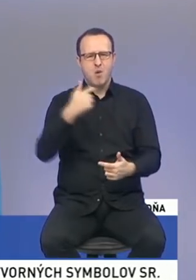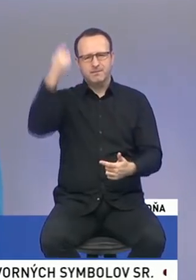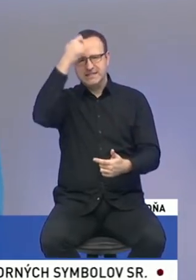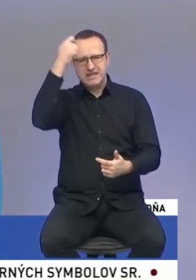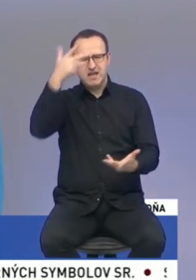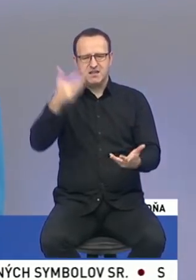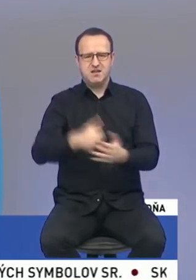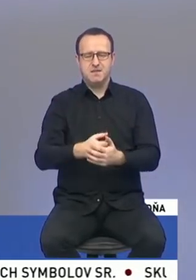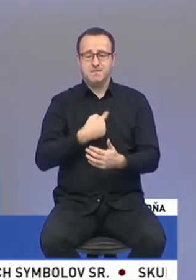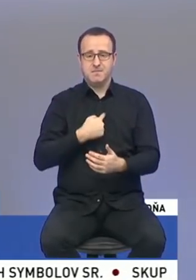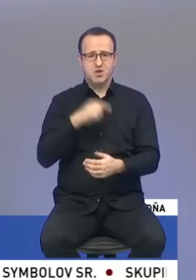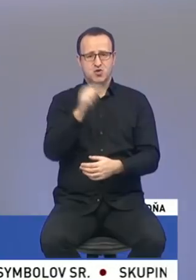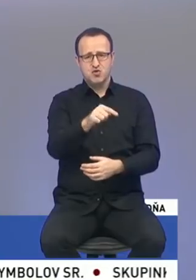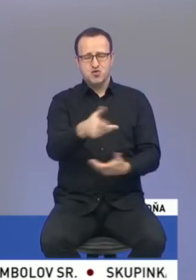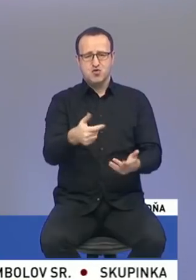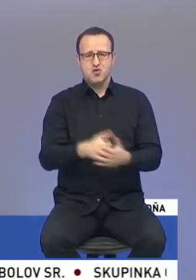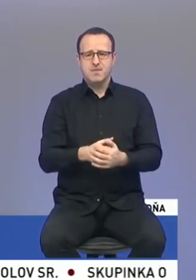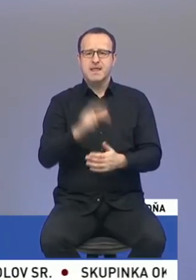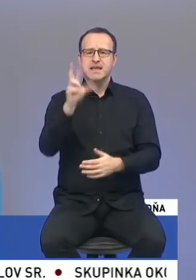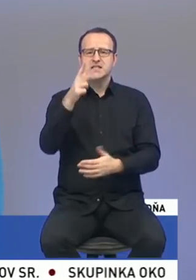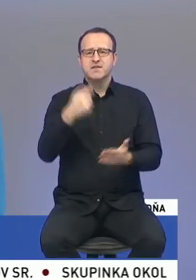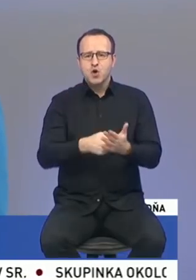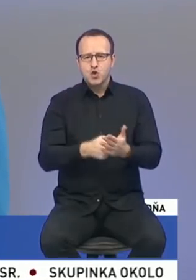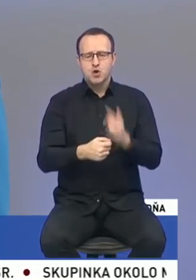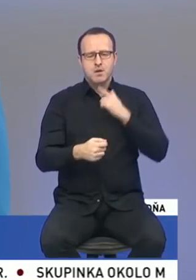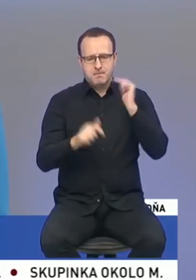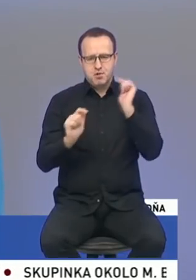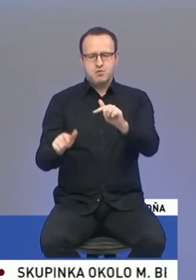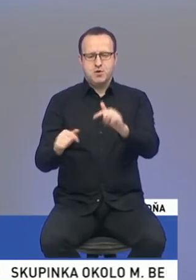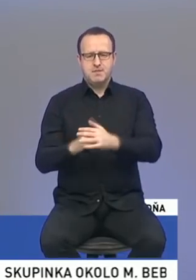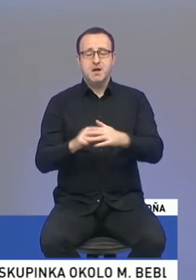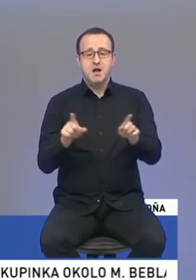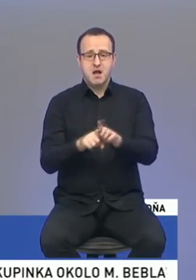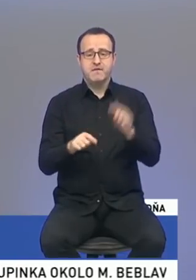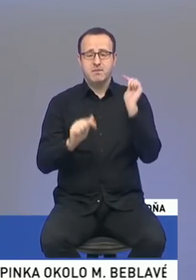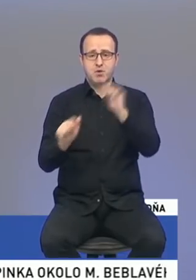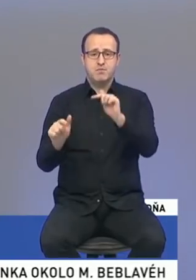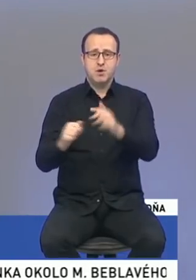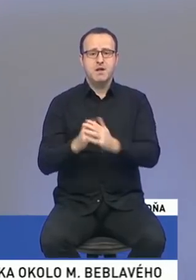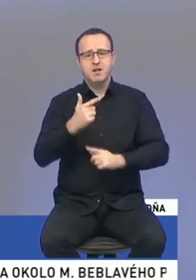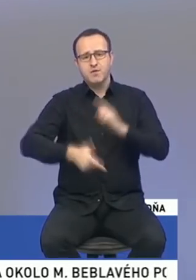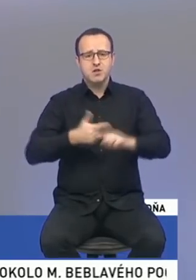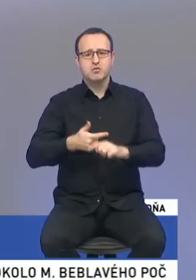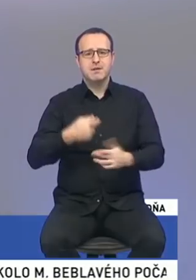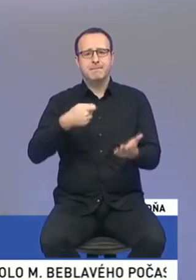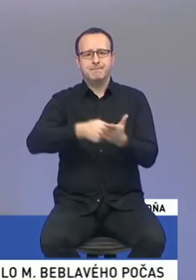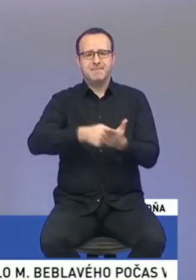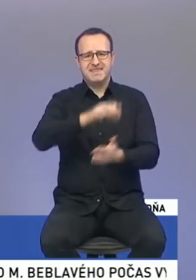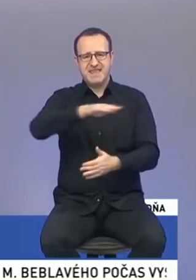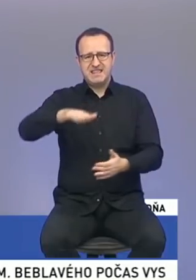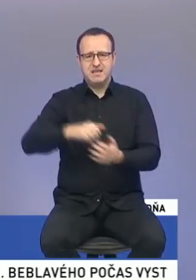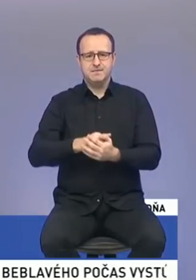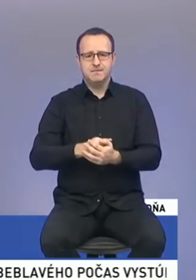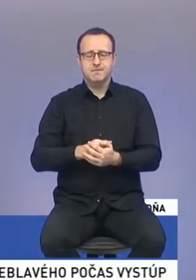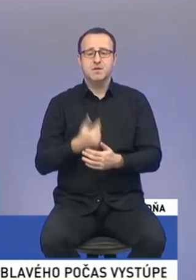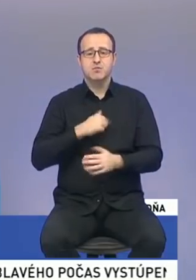My tieto či 13. dôchodok podporíme a takisto podporíme aj príspevky pre deti. Aj z toho dôvodu, že